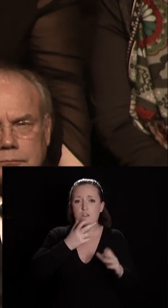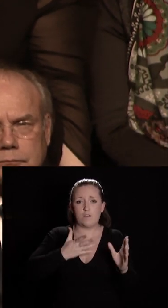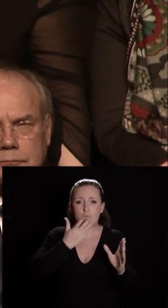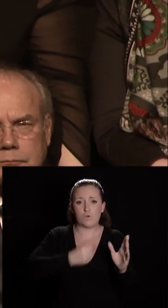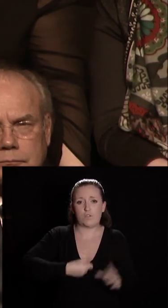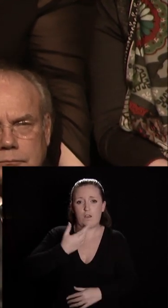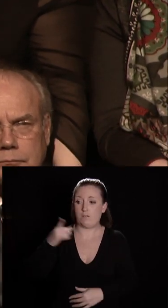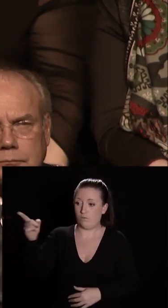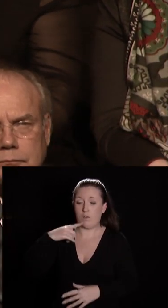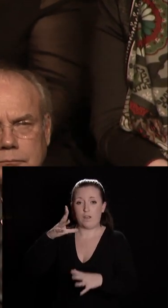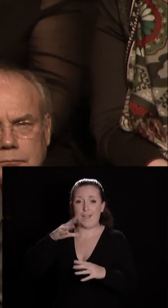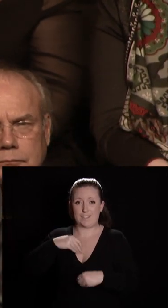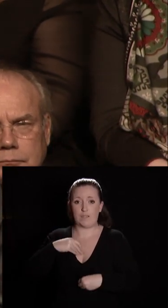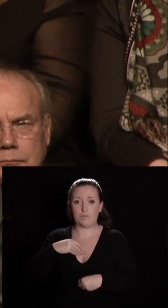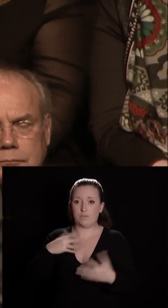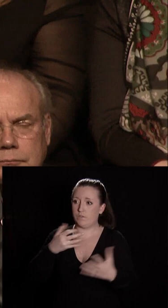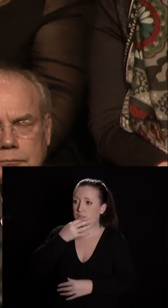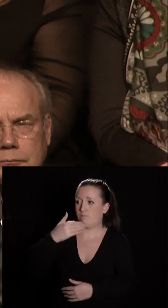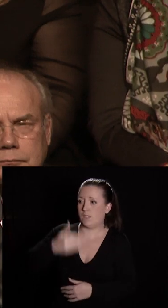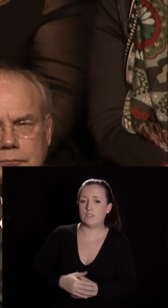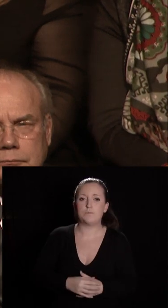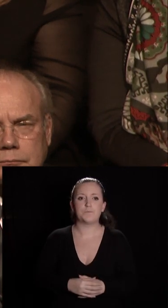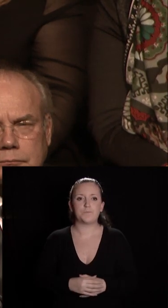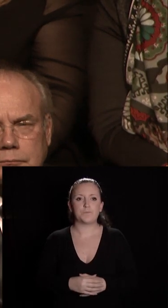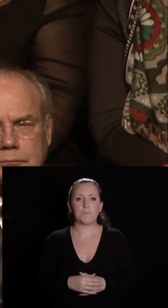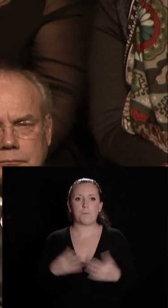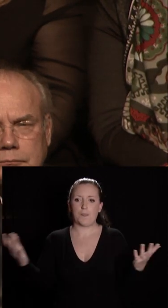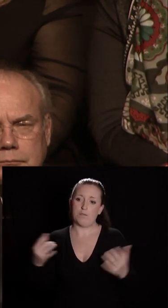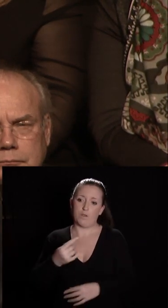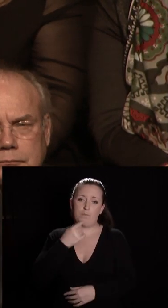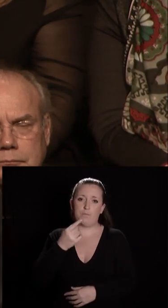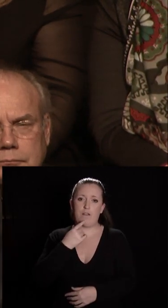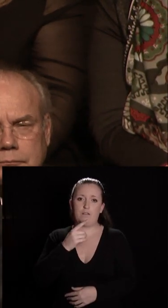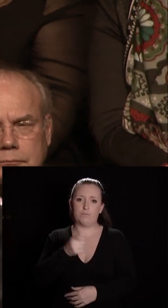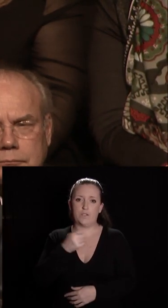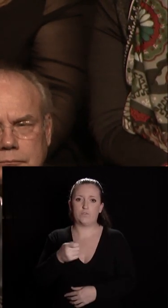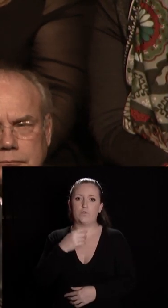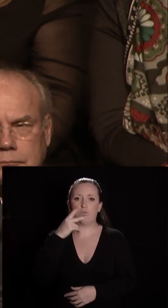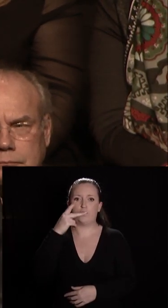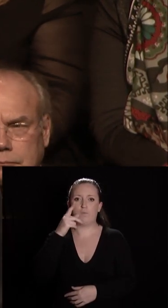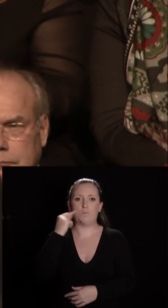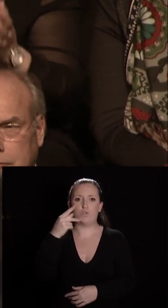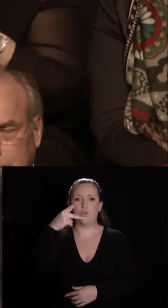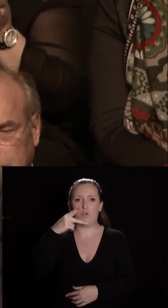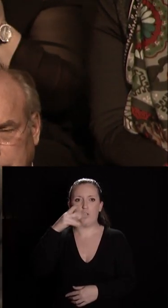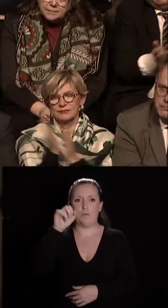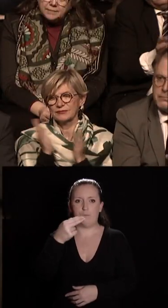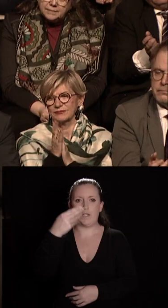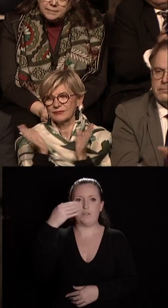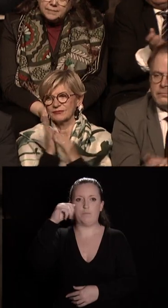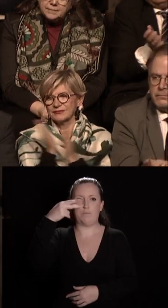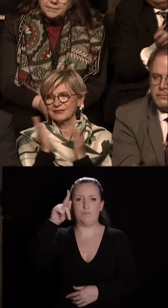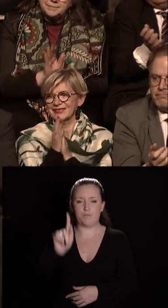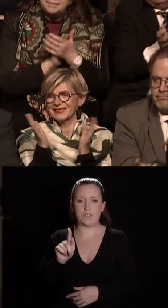il a accepté et je l'en remercie je parle bien sûr de Yann Pei Ming il est dans la salle je le salue